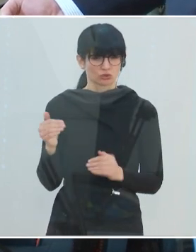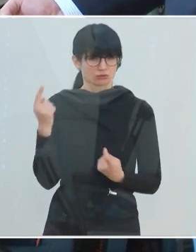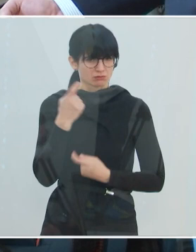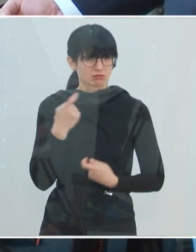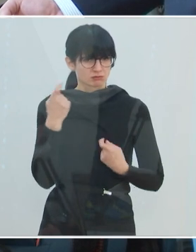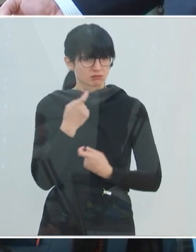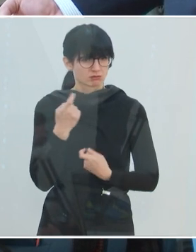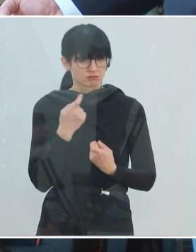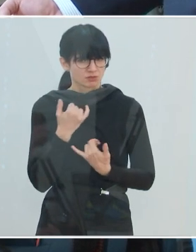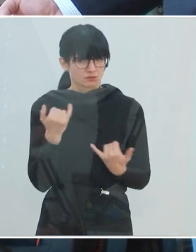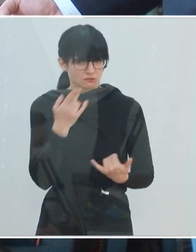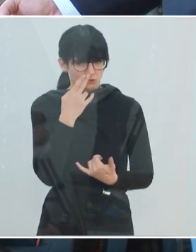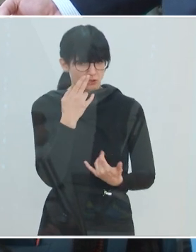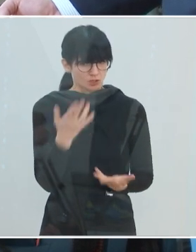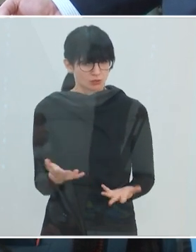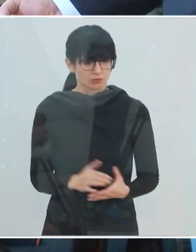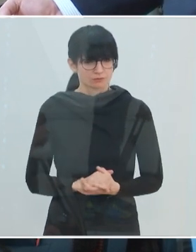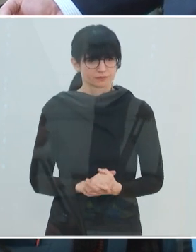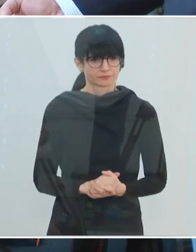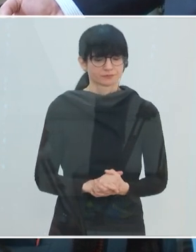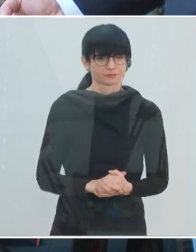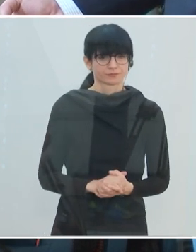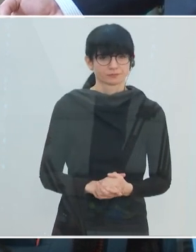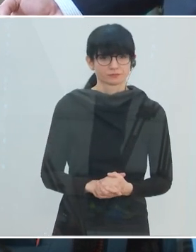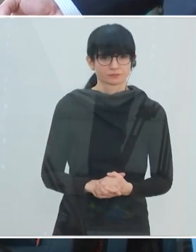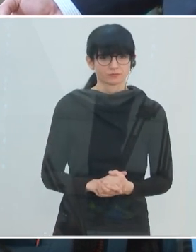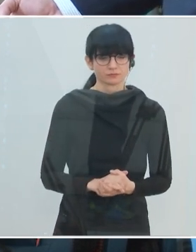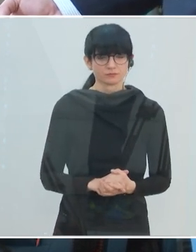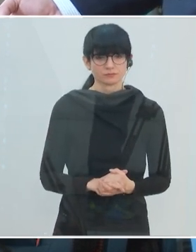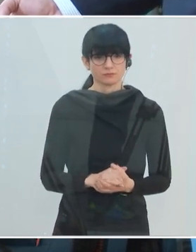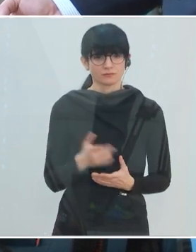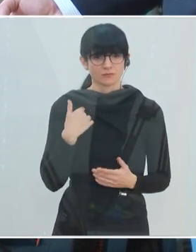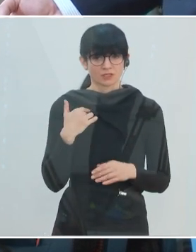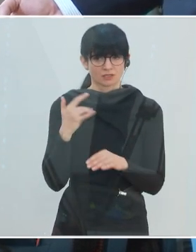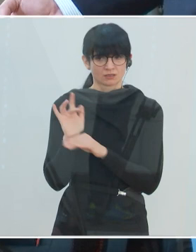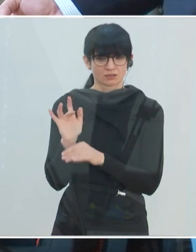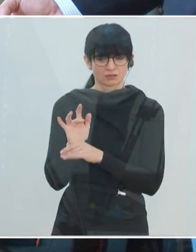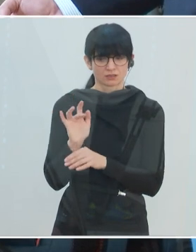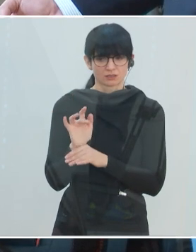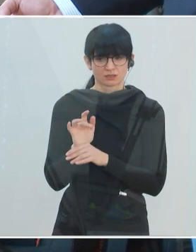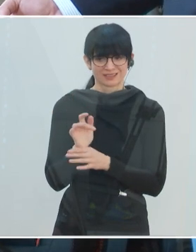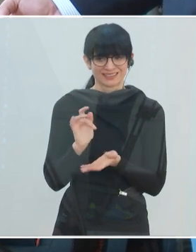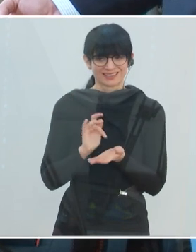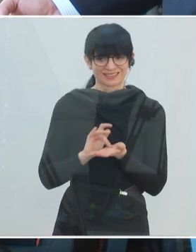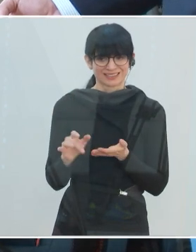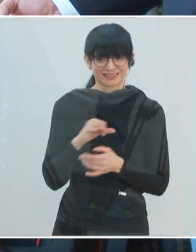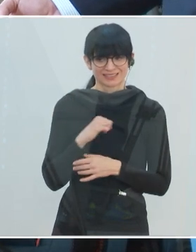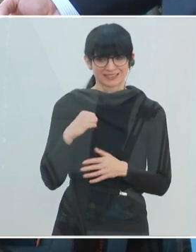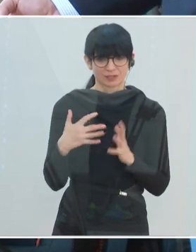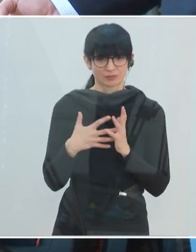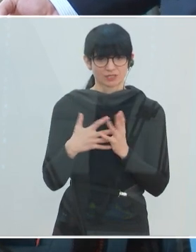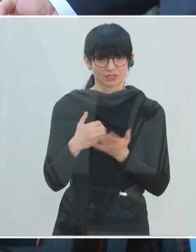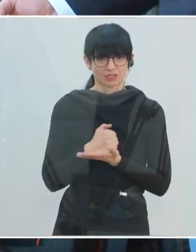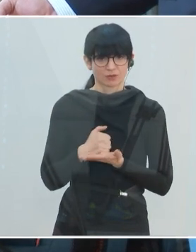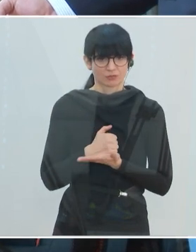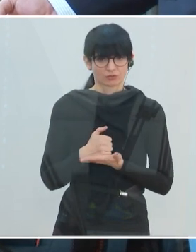jetzt gibt von Opposition und Stadt Wien? Und was sagen Sie zur Kritik an dem Umstand, dass die Gratis-Selbsttests aus den Apotheken für